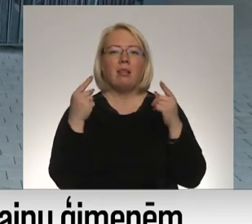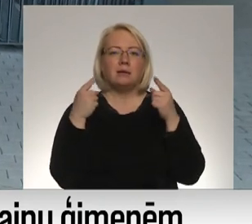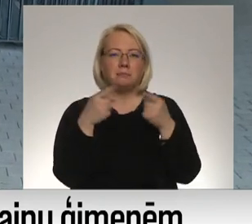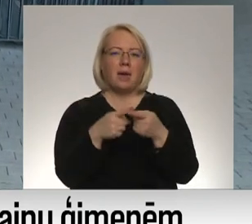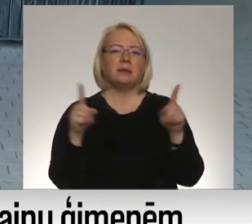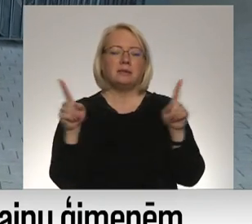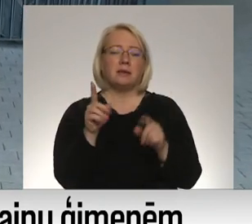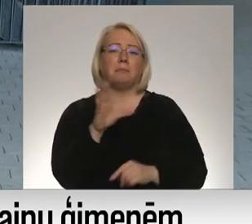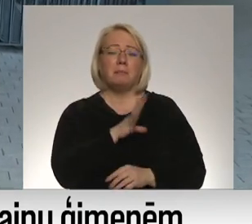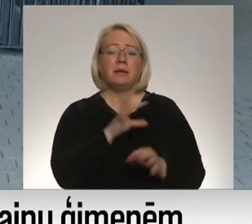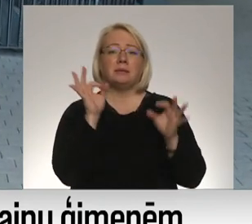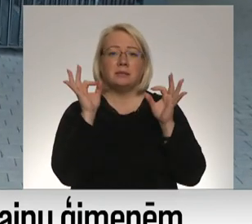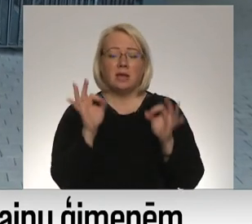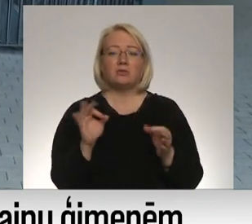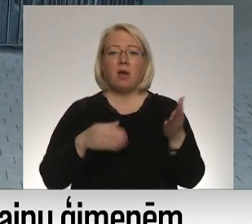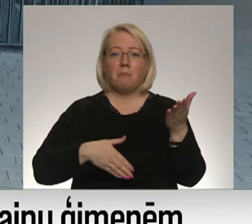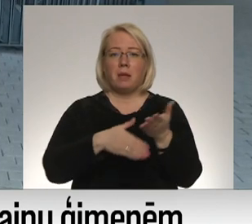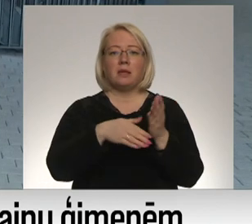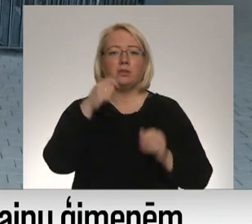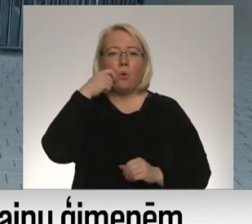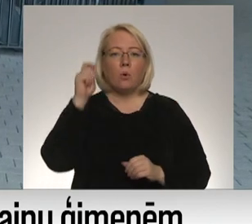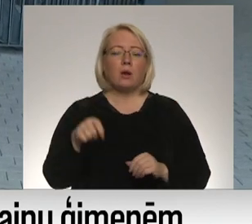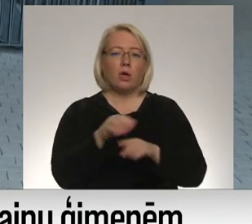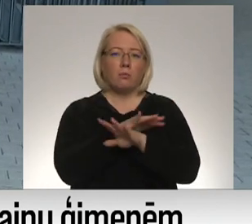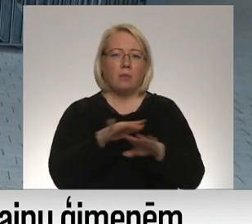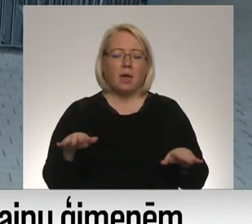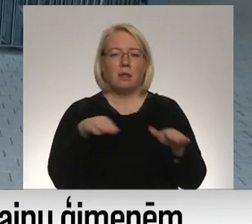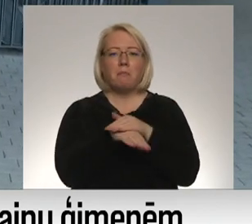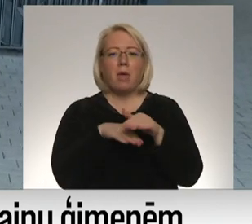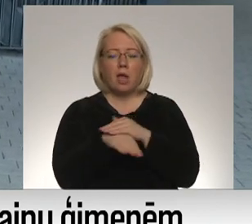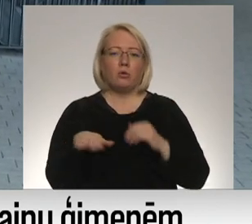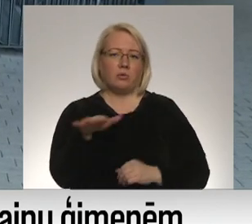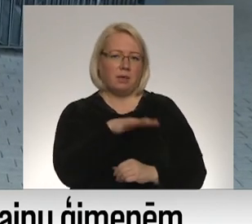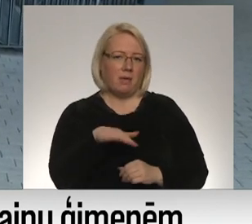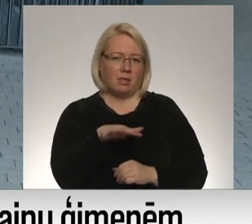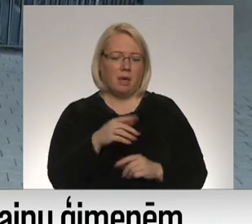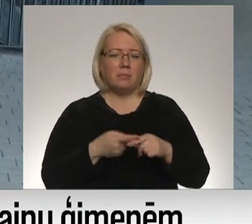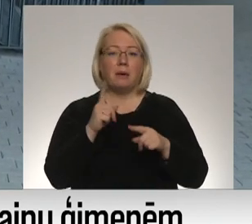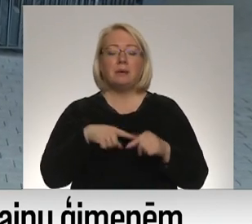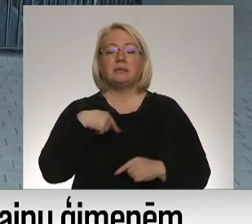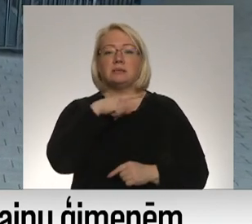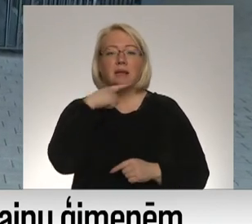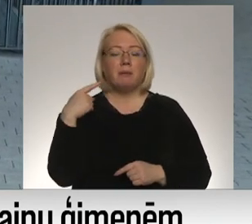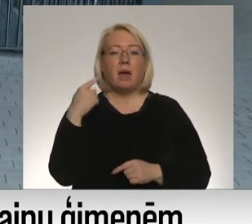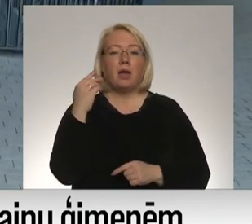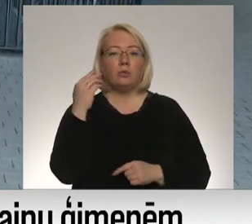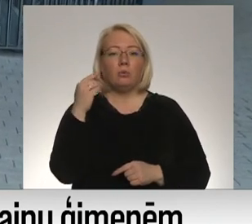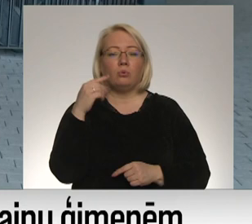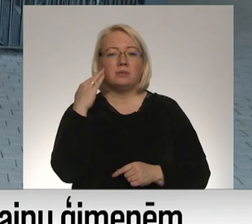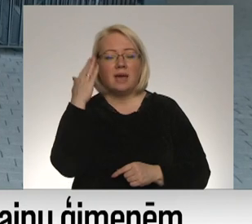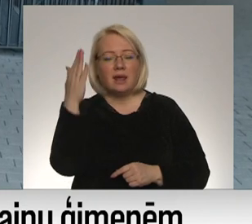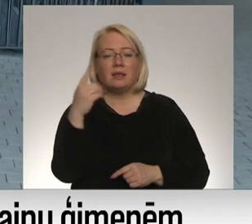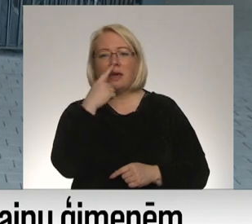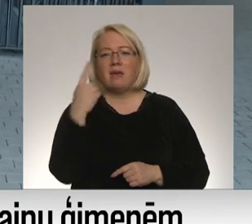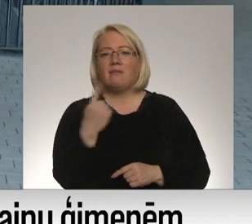bijis tiešām palīdzēt ukraiņu bērniņiem, bēgļu ģimenēm, tā kā es gribētu cerēt, ka nevienam dienam tāpēc